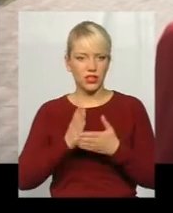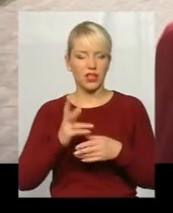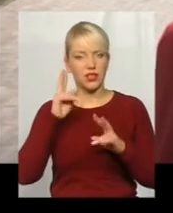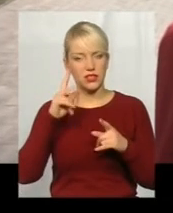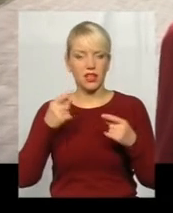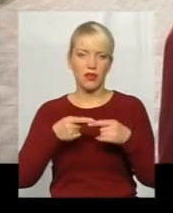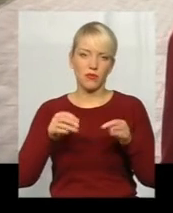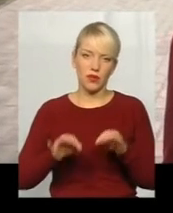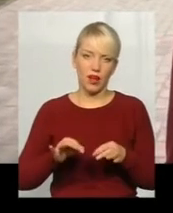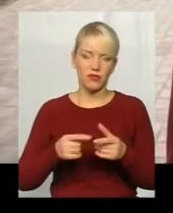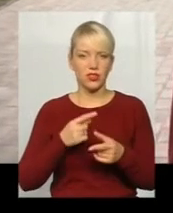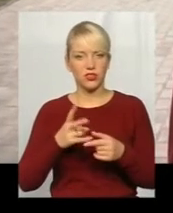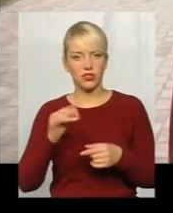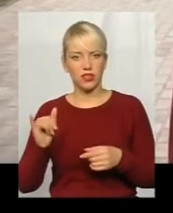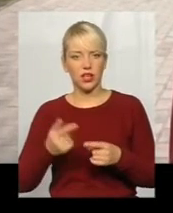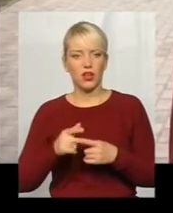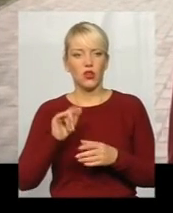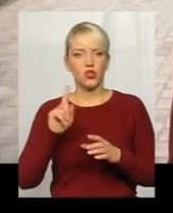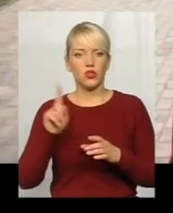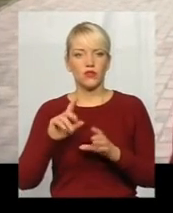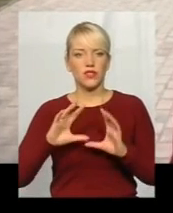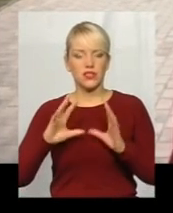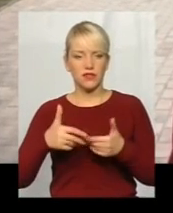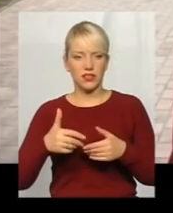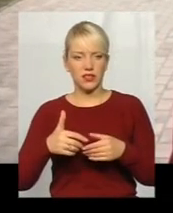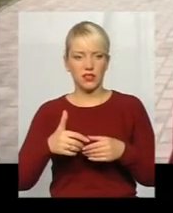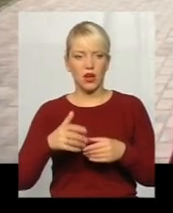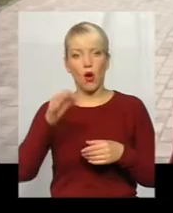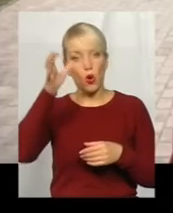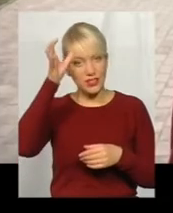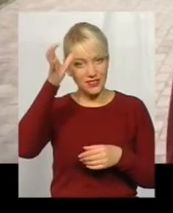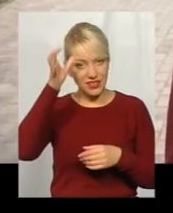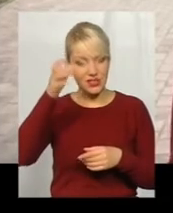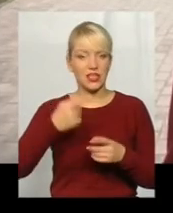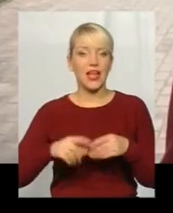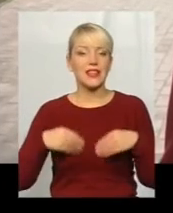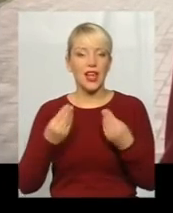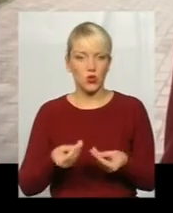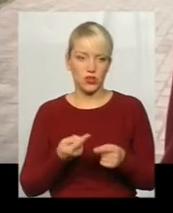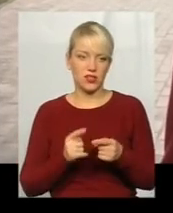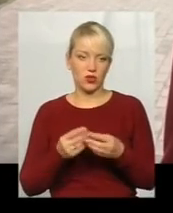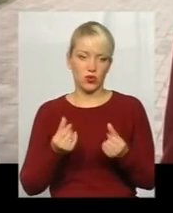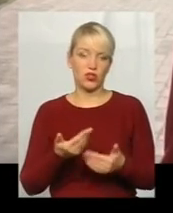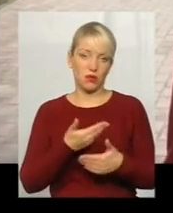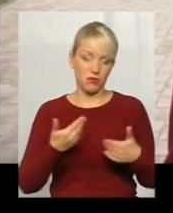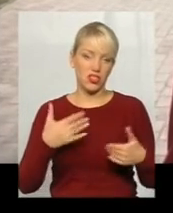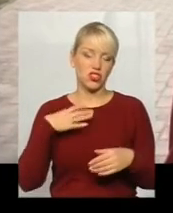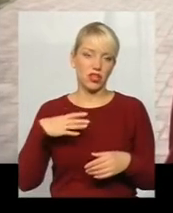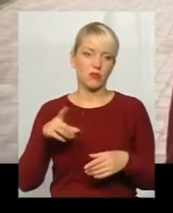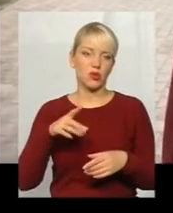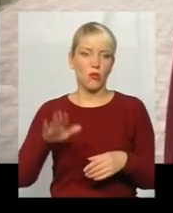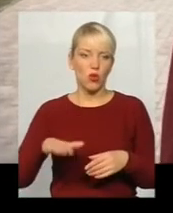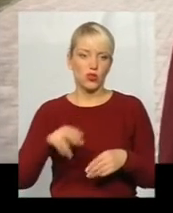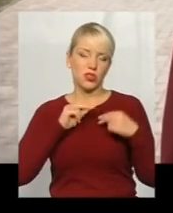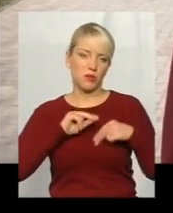дійсно є правдою, що у світі вже дають ці кошти. Так що ми чекаємо, щоб молодші працівники,